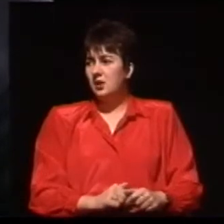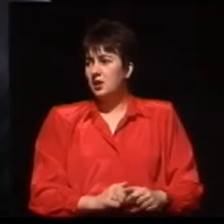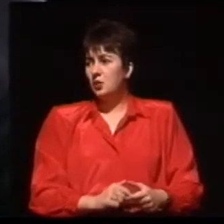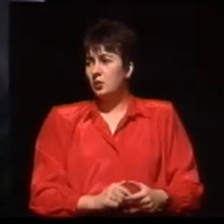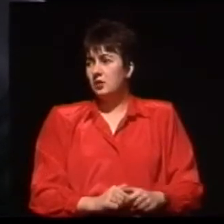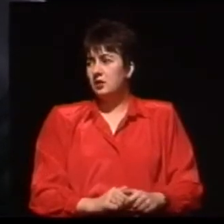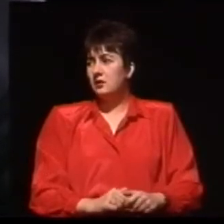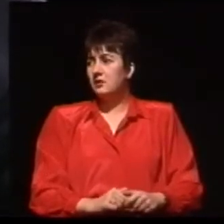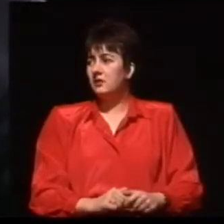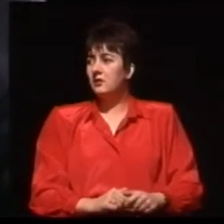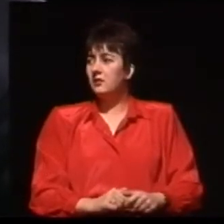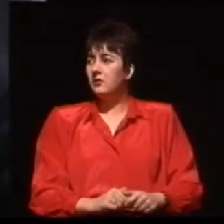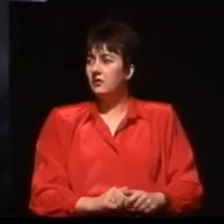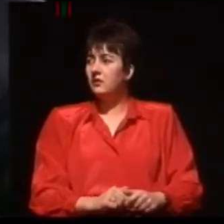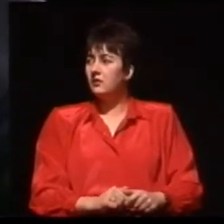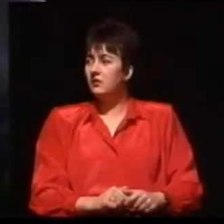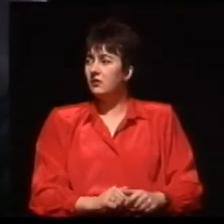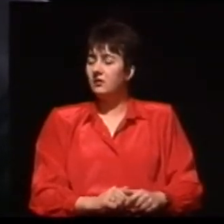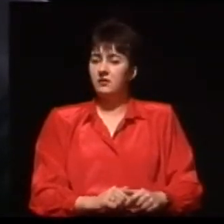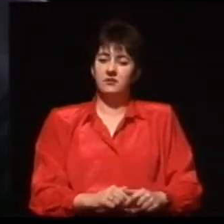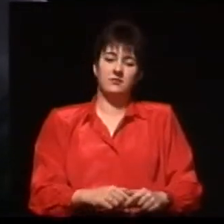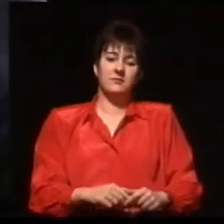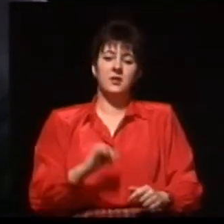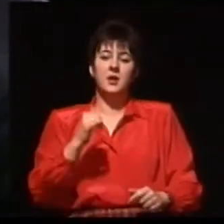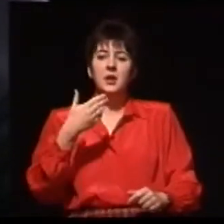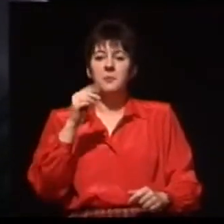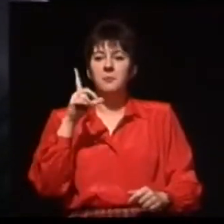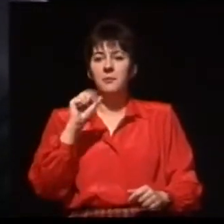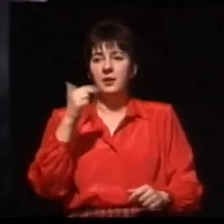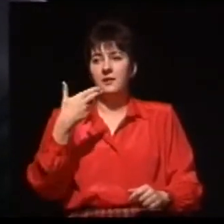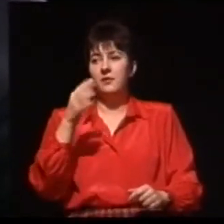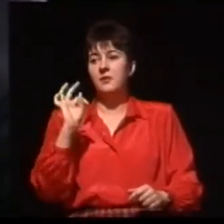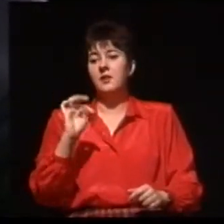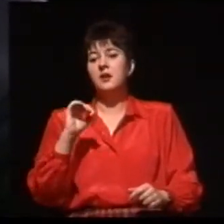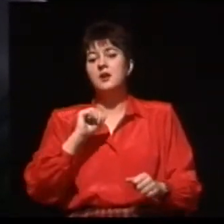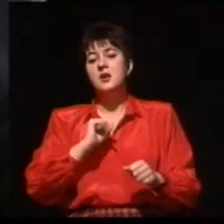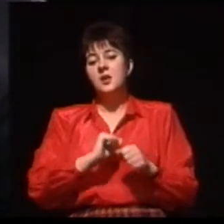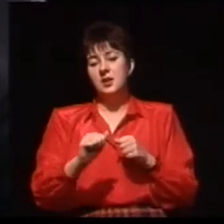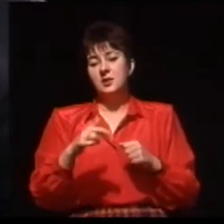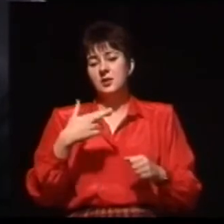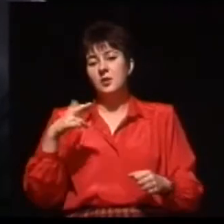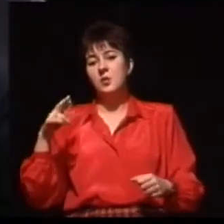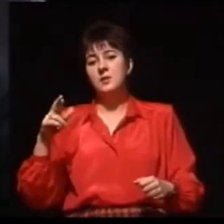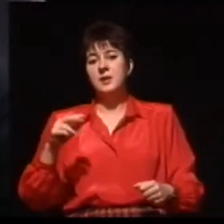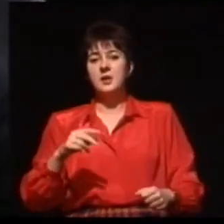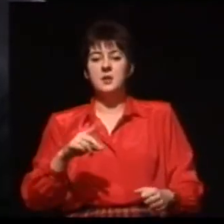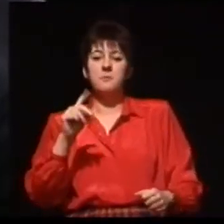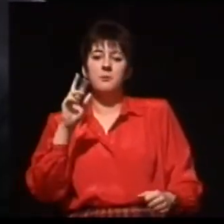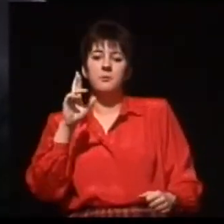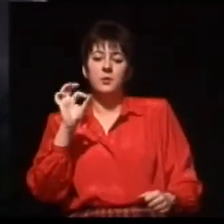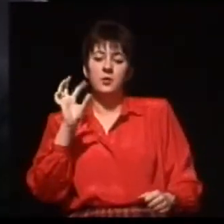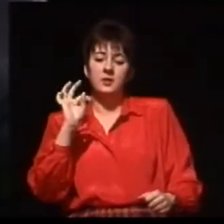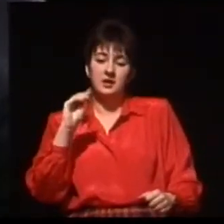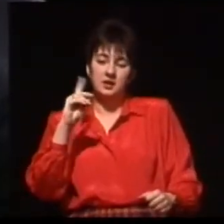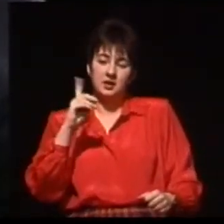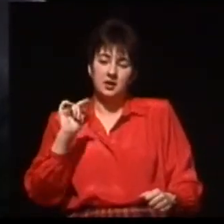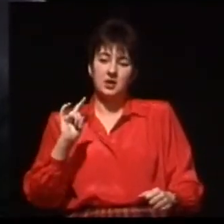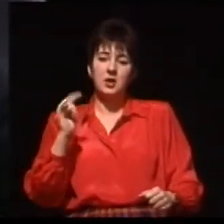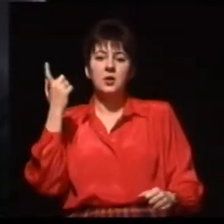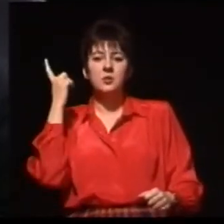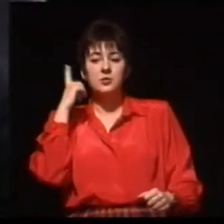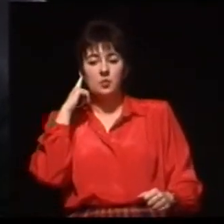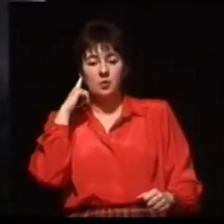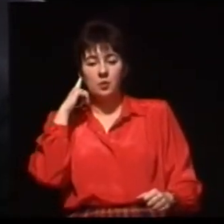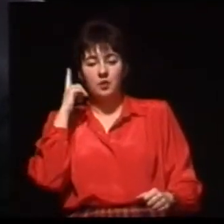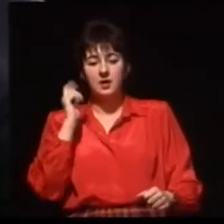jest rodzajem elektronicznej protezy słuchowej, ucha wewnętrznego, która jest zarezerwowana dla osób